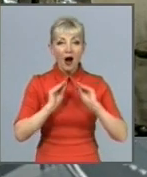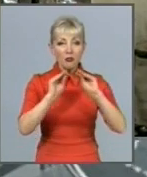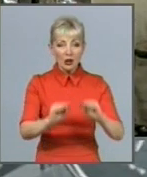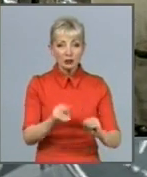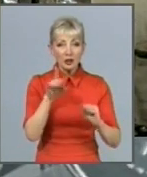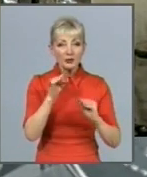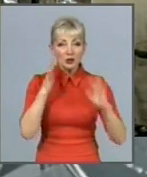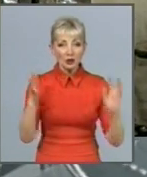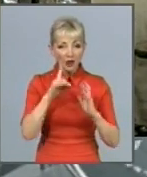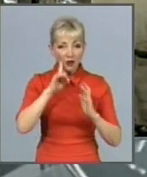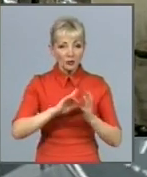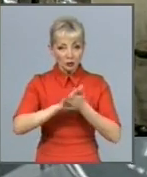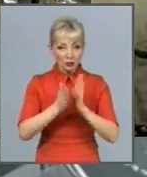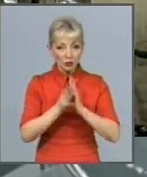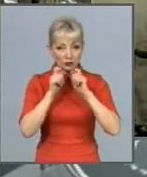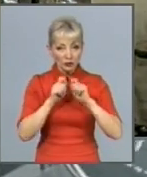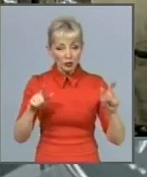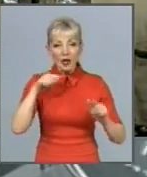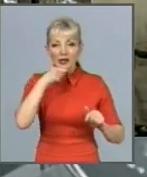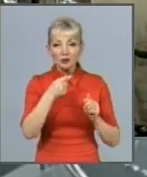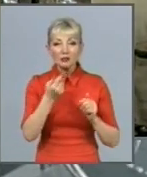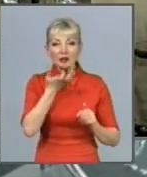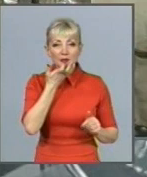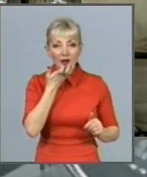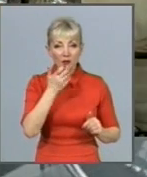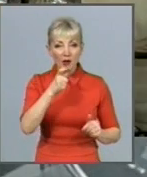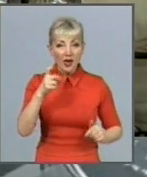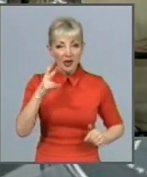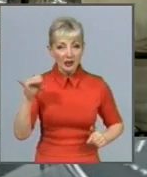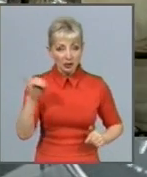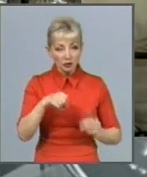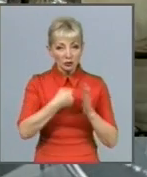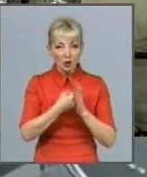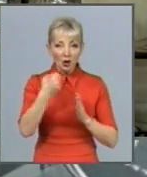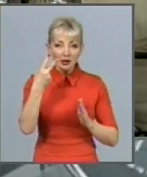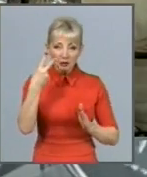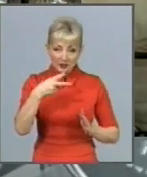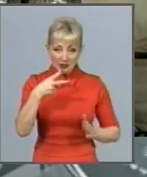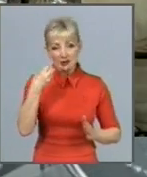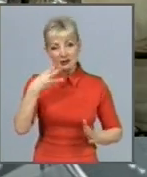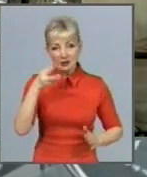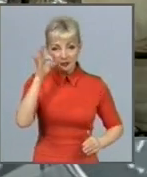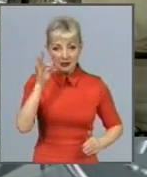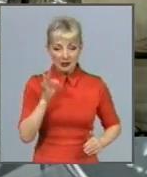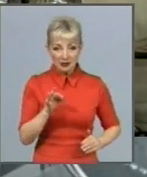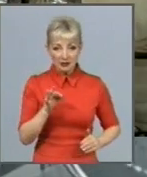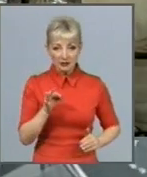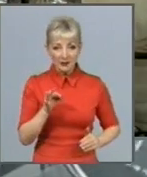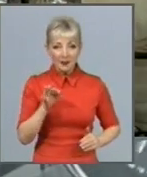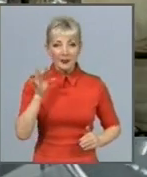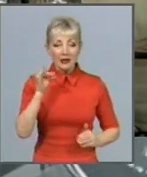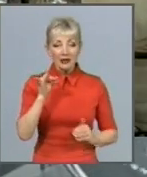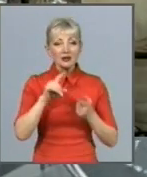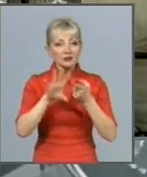закладі економити теплову енергію орієнтовно від 20 до 30%. Все регулювання здійснюється від зовнішньої температури, плюс